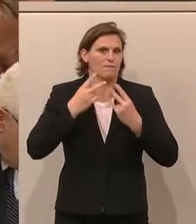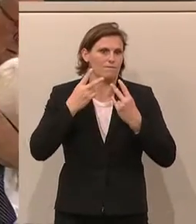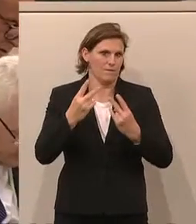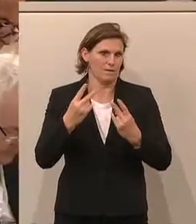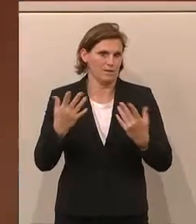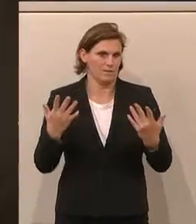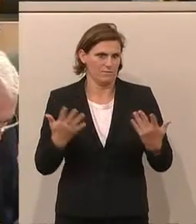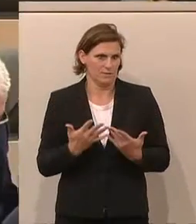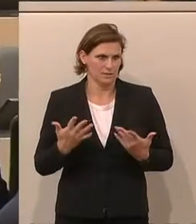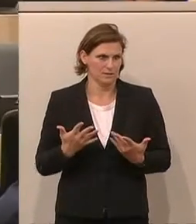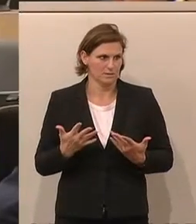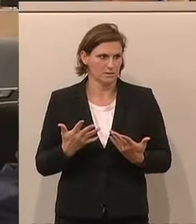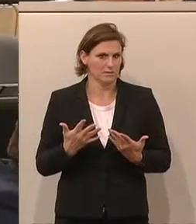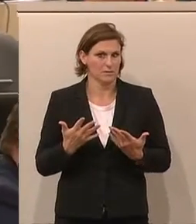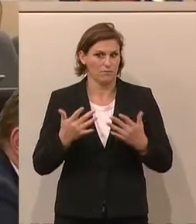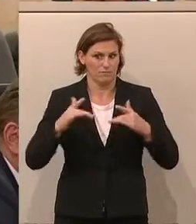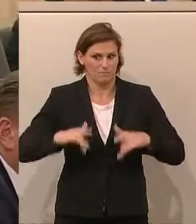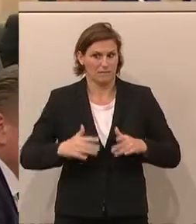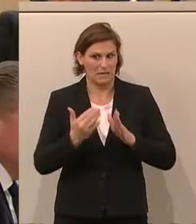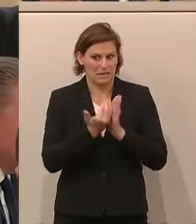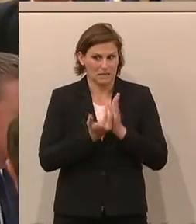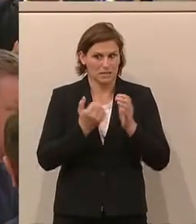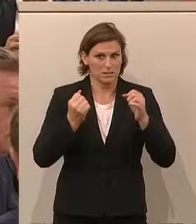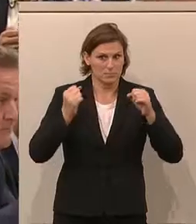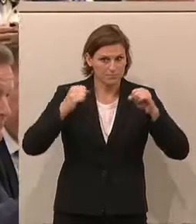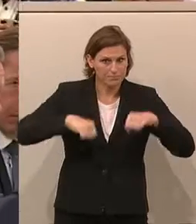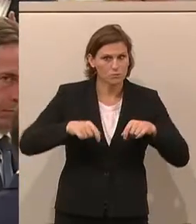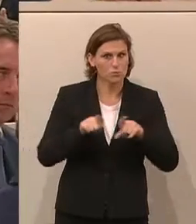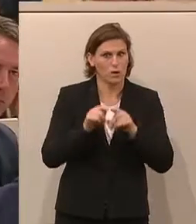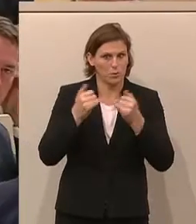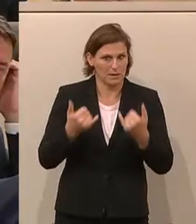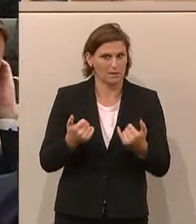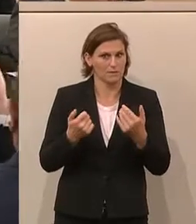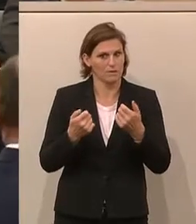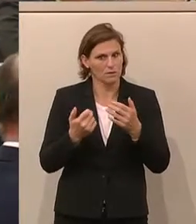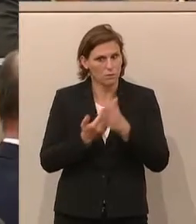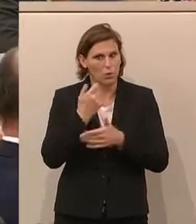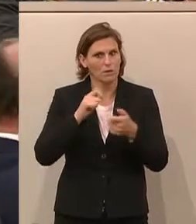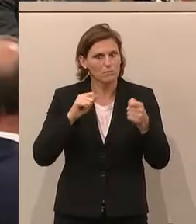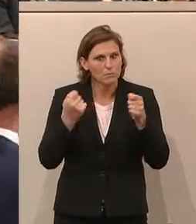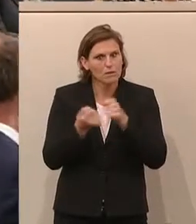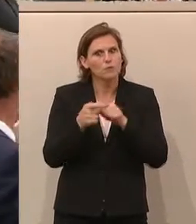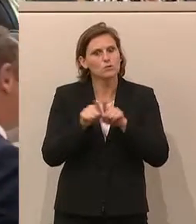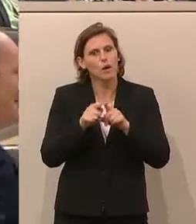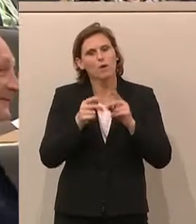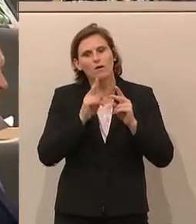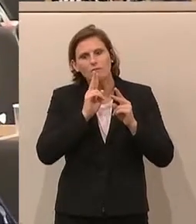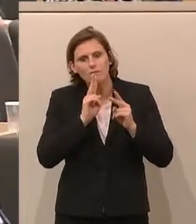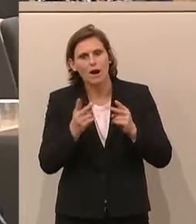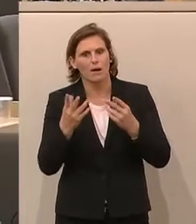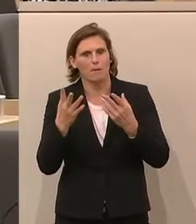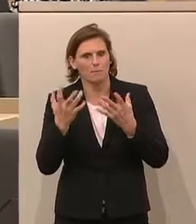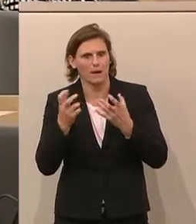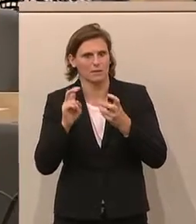dass wenn wir hier Gesetze beschließen und in diesem Fall diese Gesetzesnovelle, diese auch praktikabel umsetzbar sind.